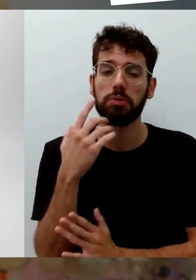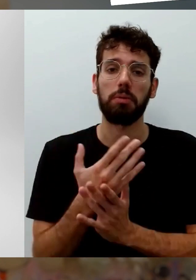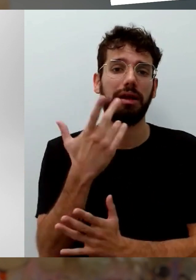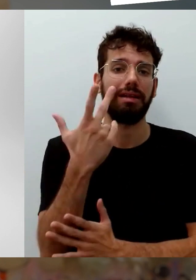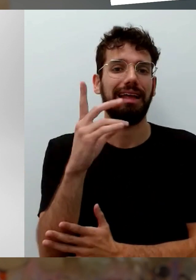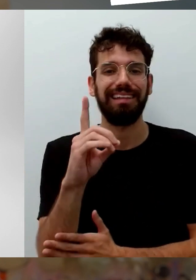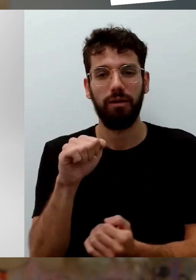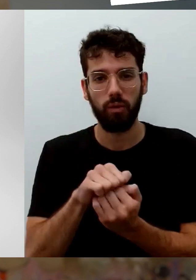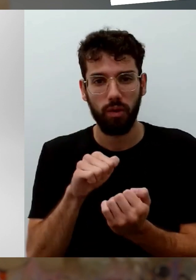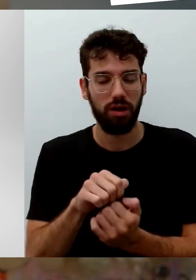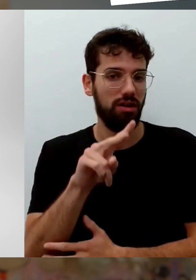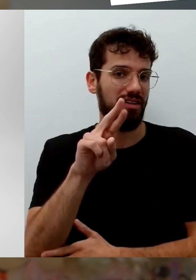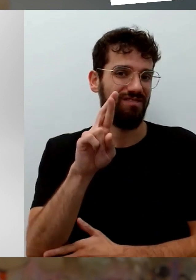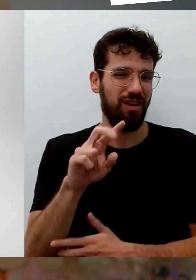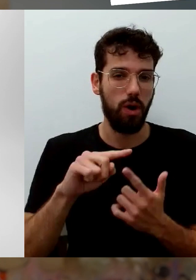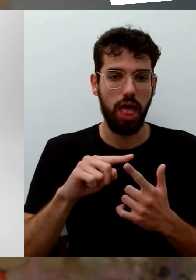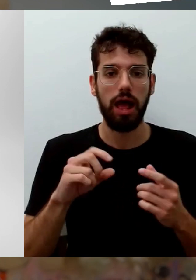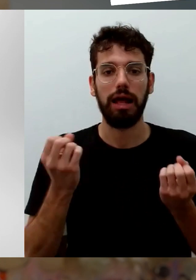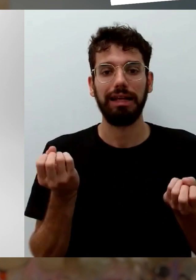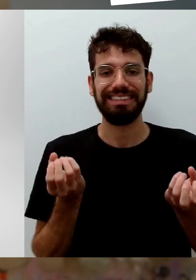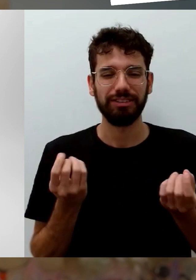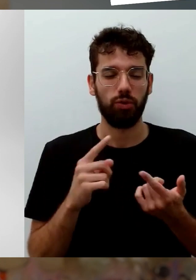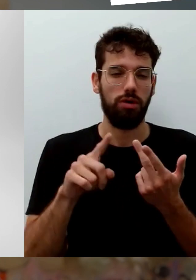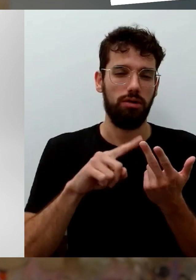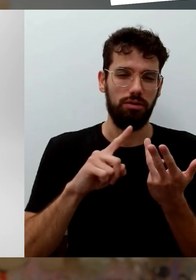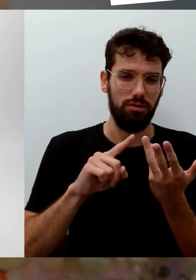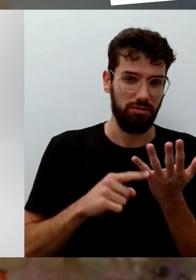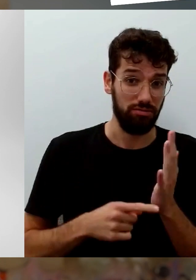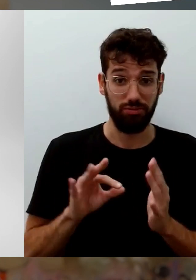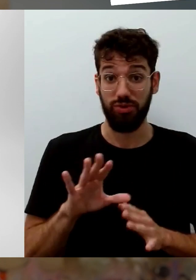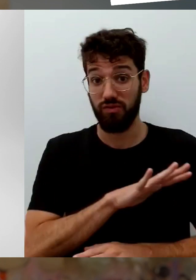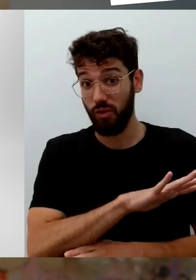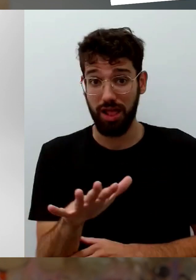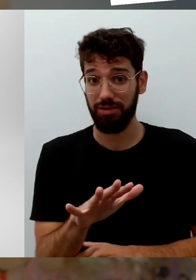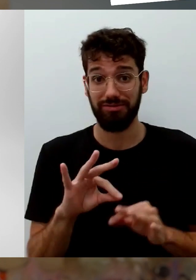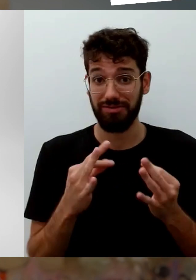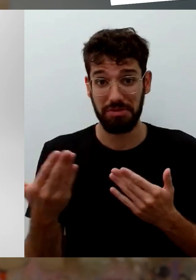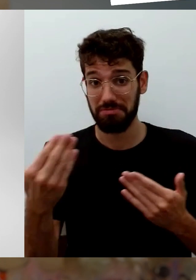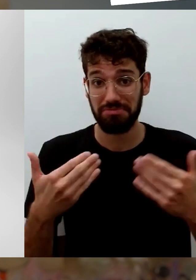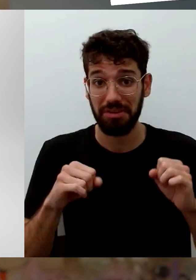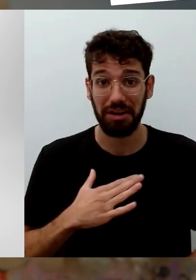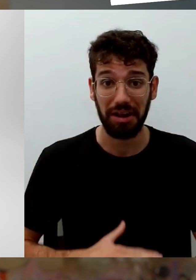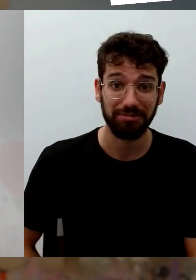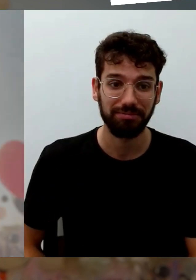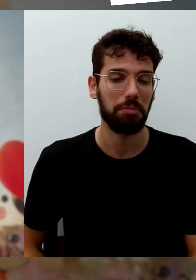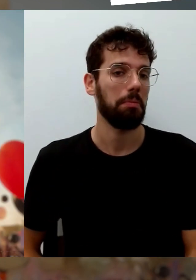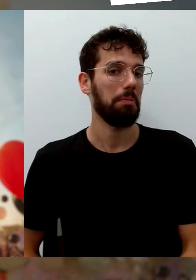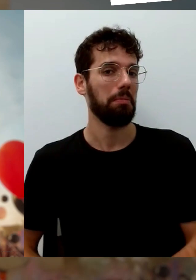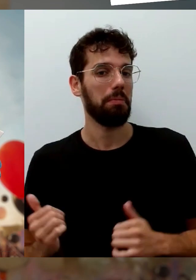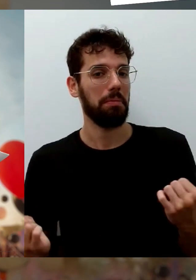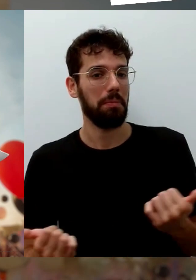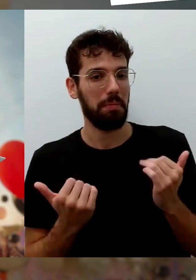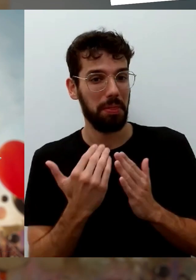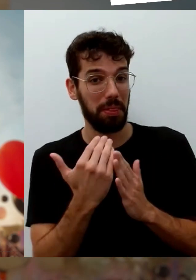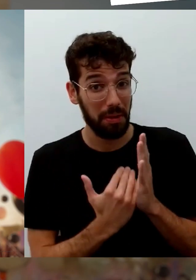-Brillen, Sensorik und Robotik. Hier ist heute für die ganze Familie etwas aufgebaut. Das klingt nach einem super Programm, weil ja wirklich, wirklich